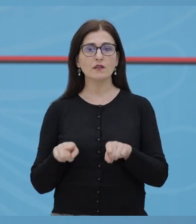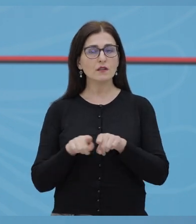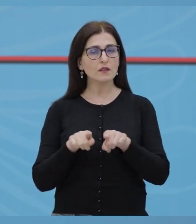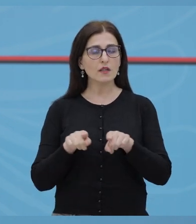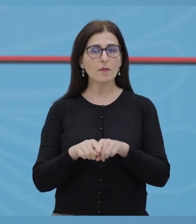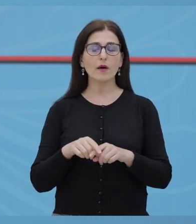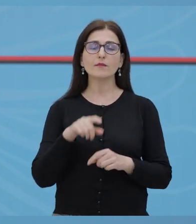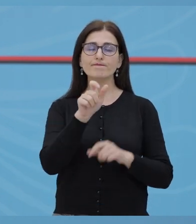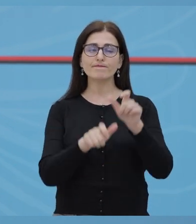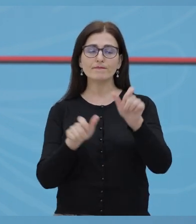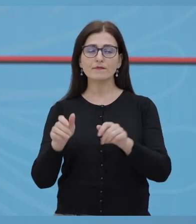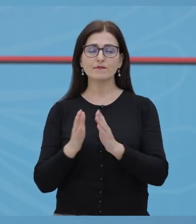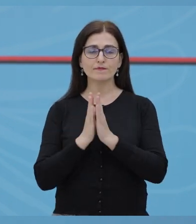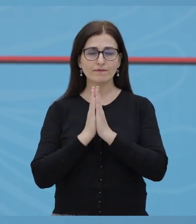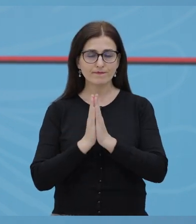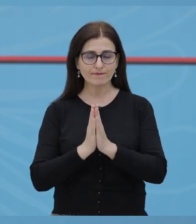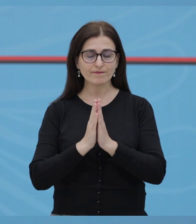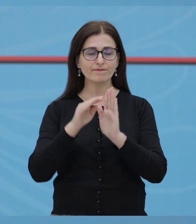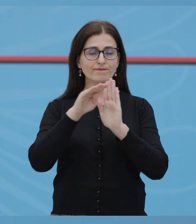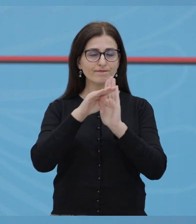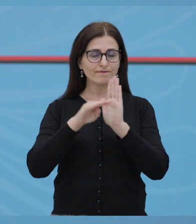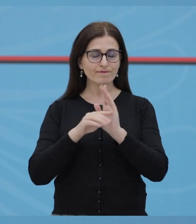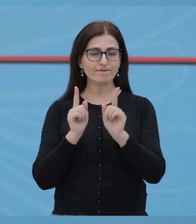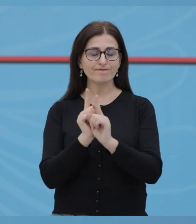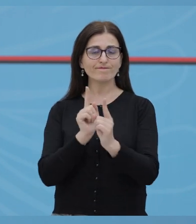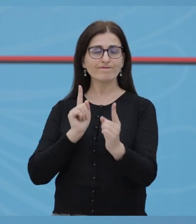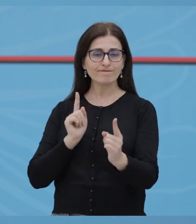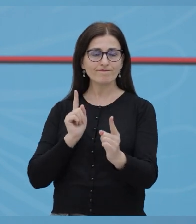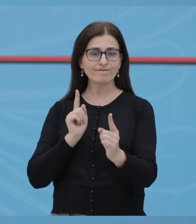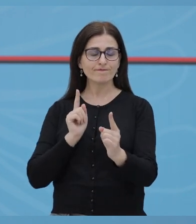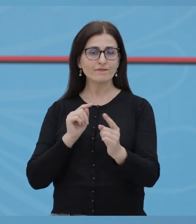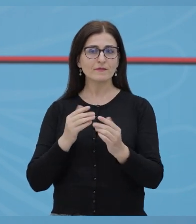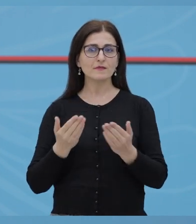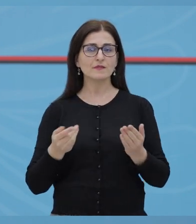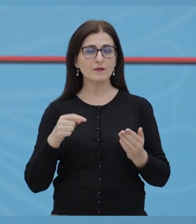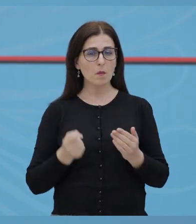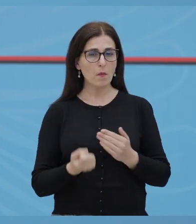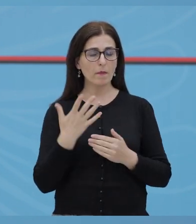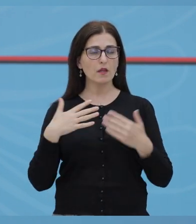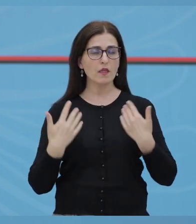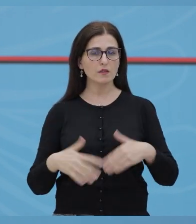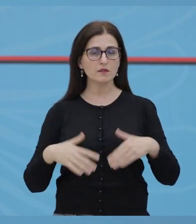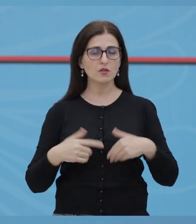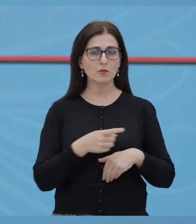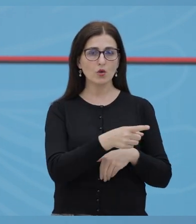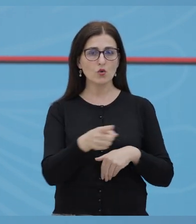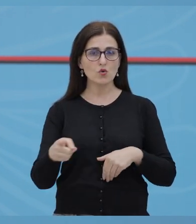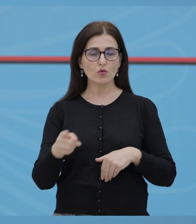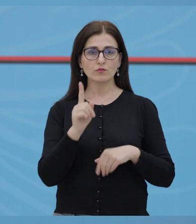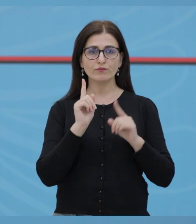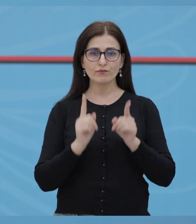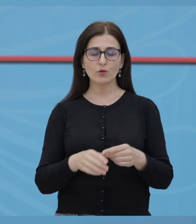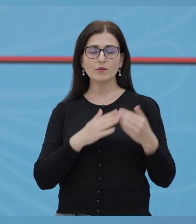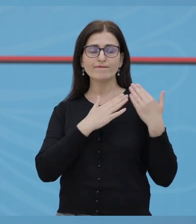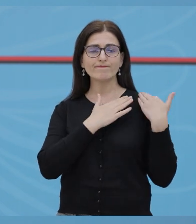1 raste. Ministria Shëndecis dhe Mbrojtje Sociale i kërkon të gjithë qytetarve të respektojnë masat e distancimit social.